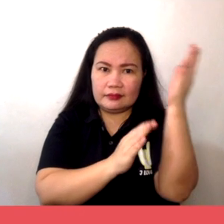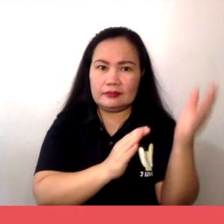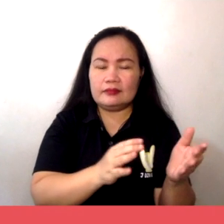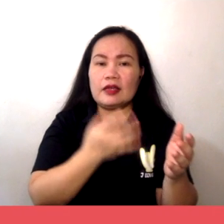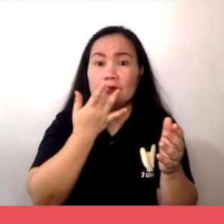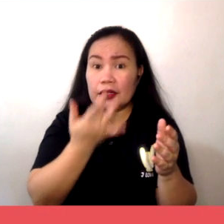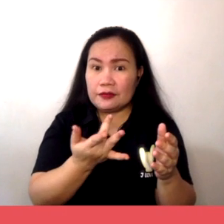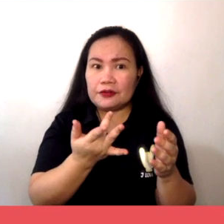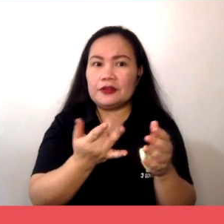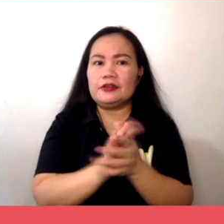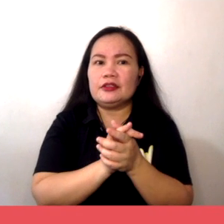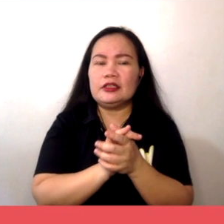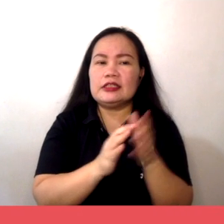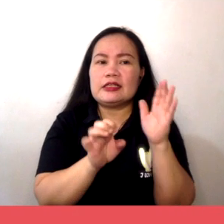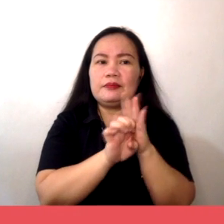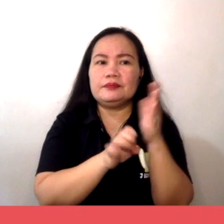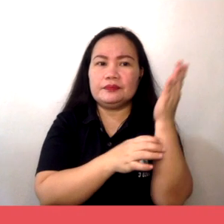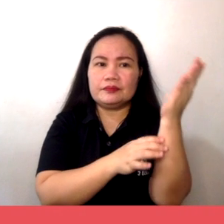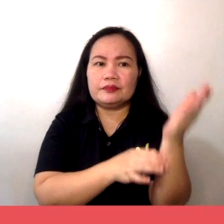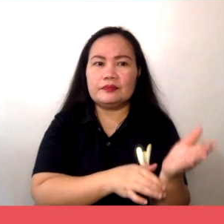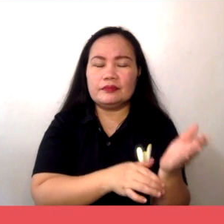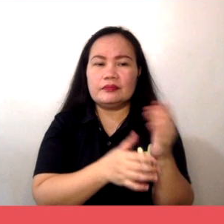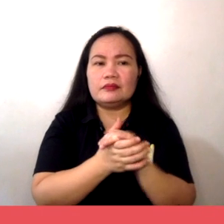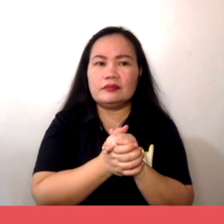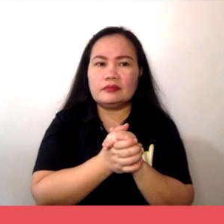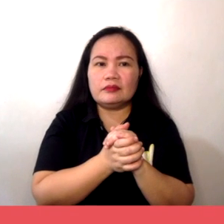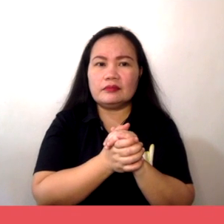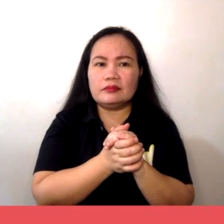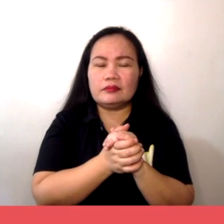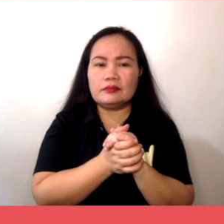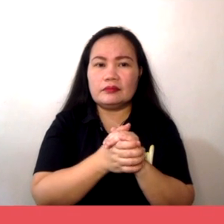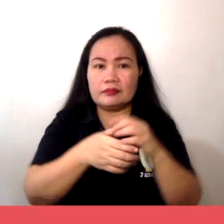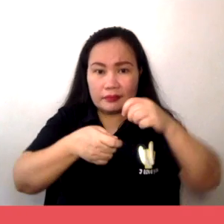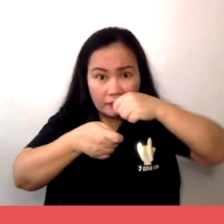Ilan sa mga halimbawa nito ay ang mga sumusunod.